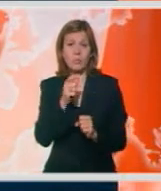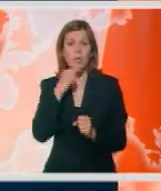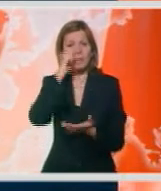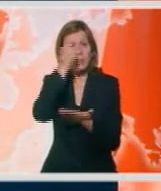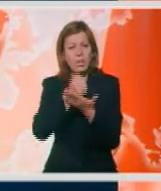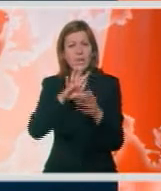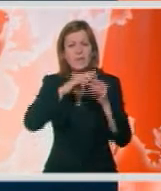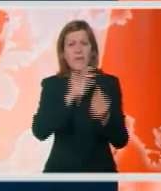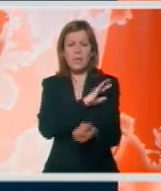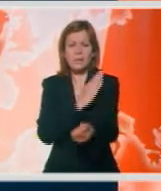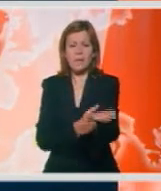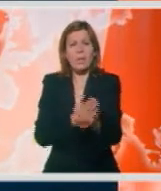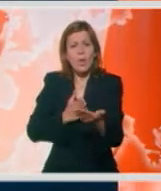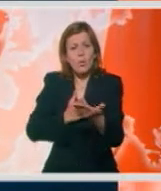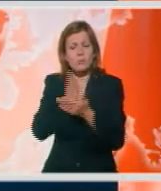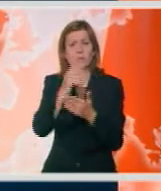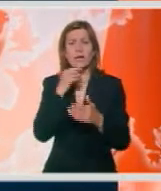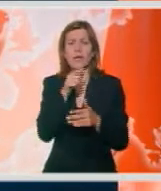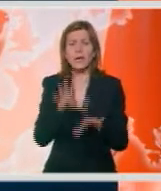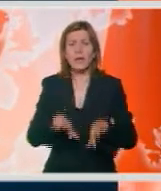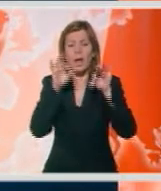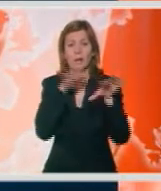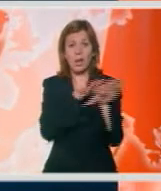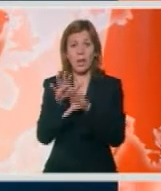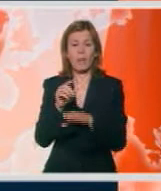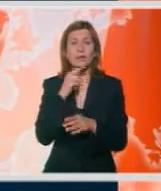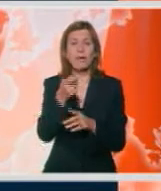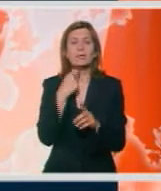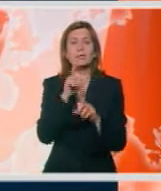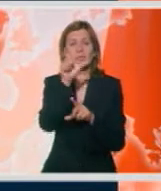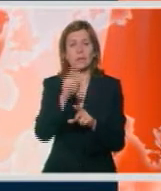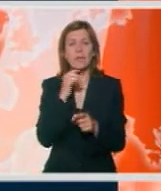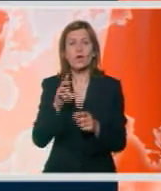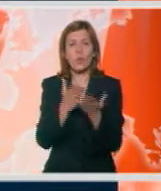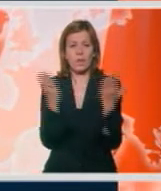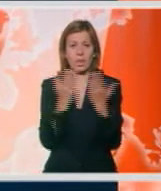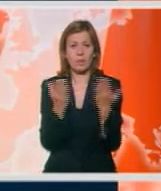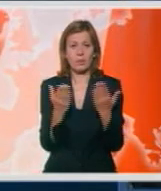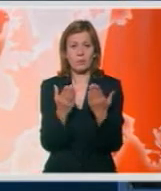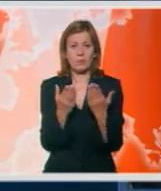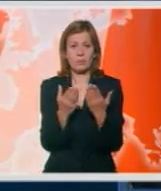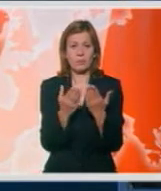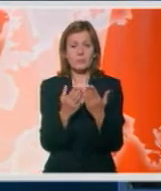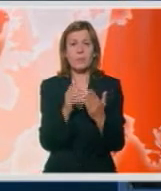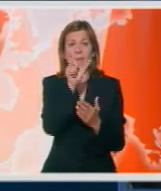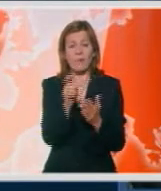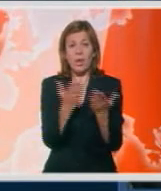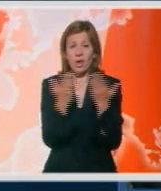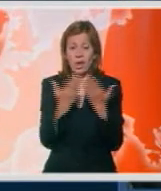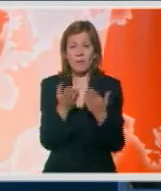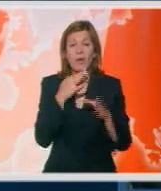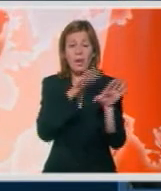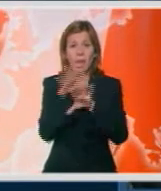da su sve snage usmerene ka pronalaženju napadača na kolumnistu vremena. Napad na svakog novinara je